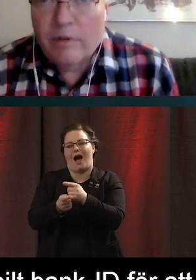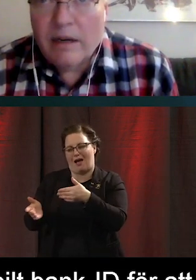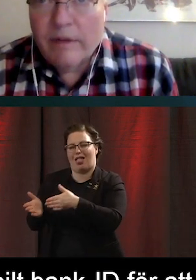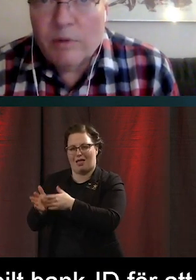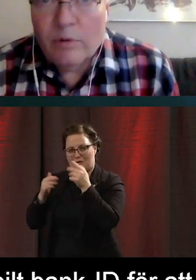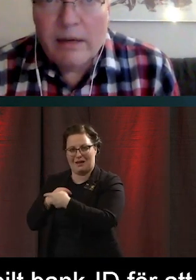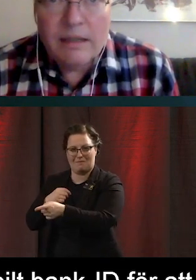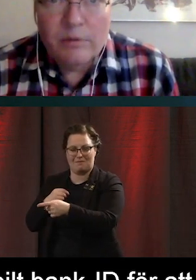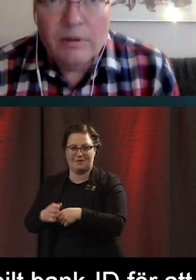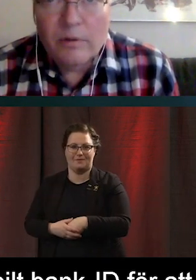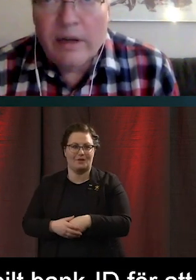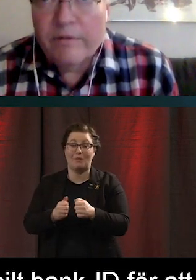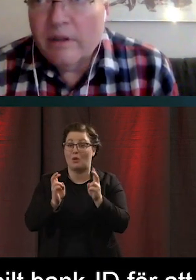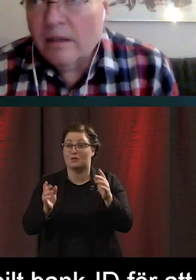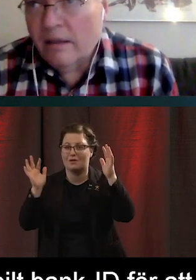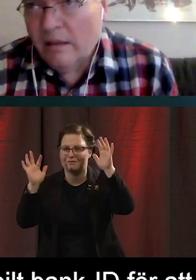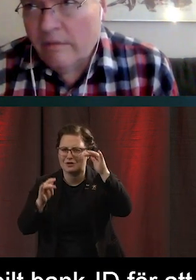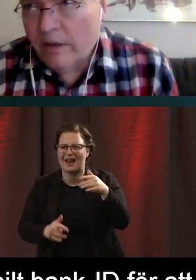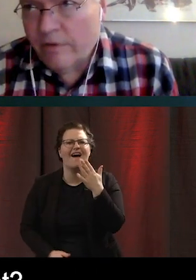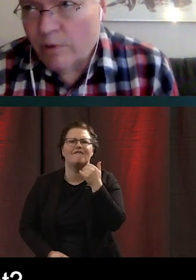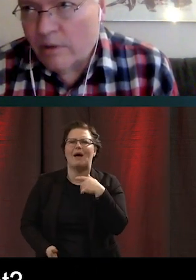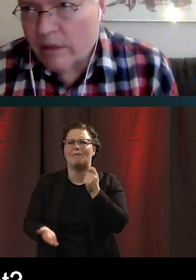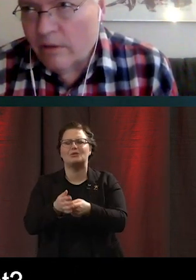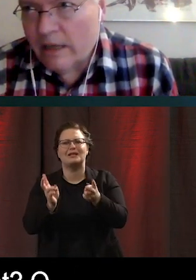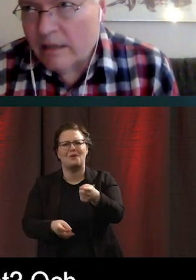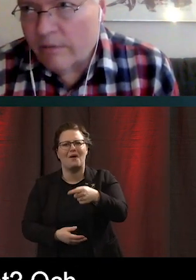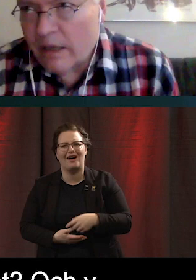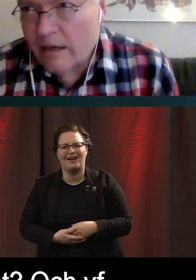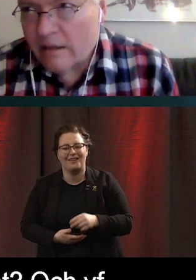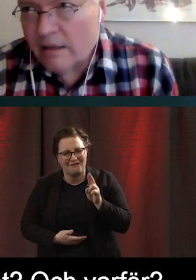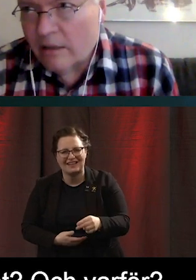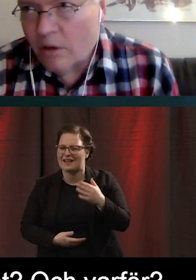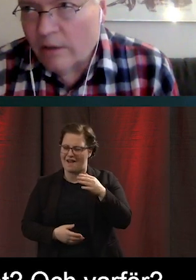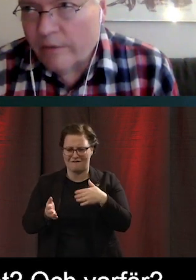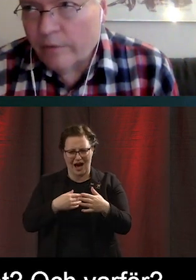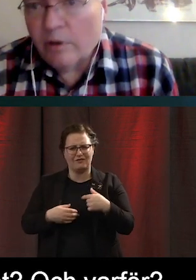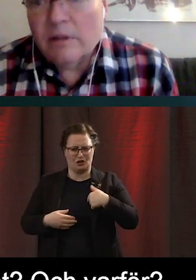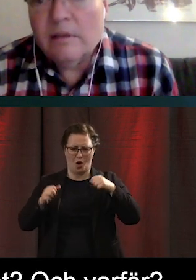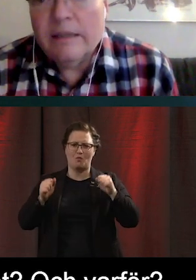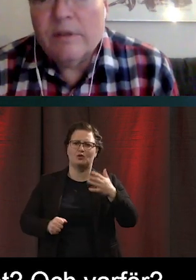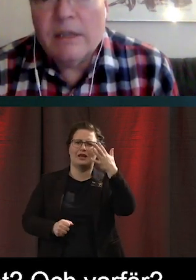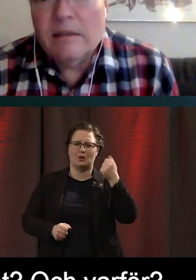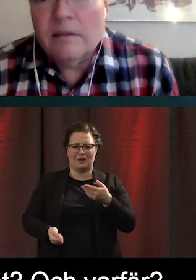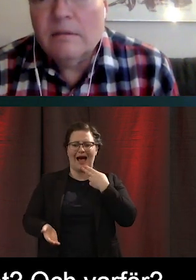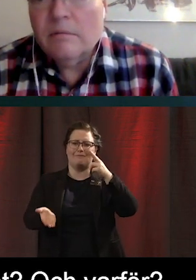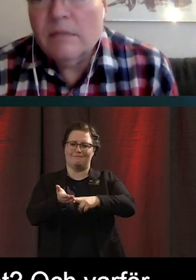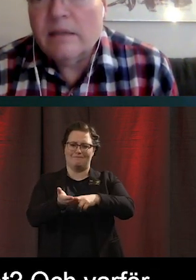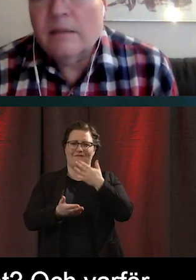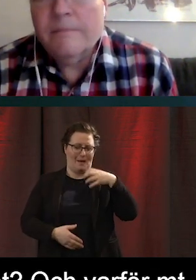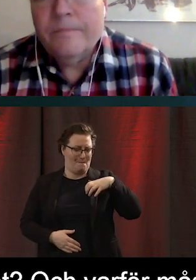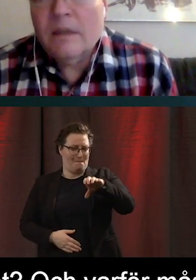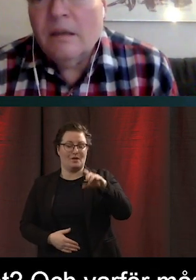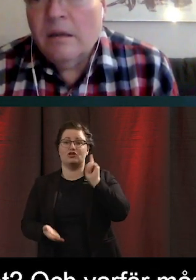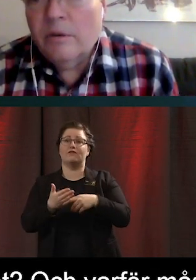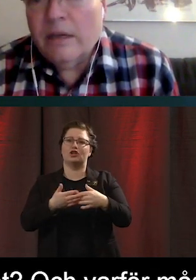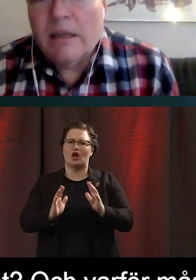man också fundera. Vem tog det beslutet och varför måste man kunna identifiera sig digitalt för att få ta ett livsviktigt test?